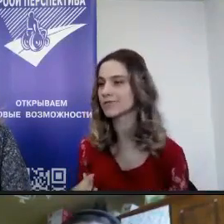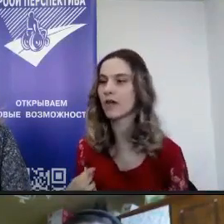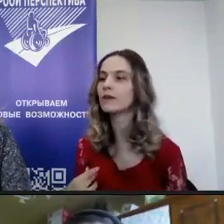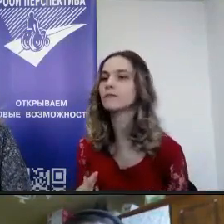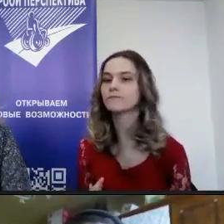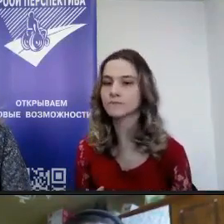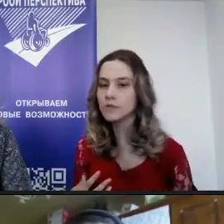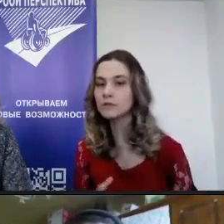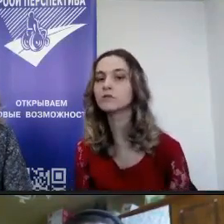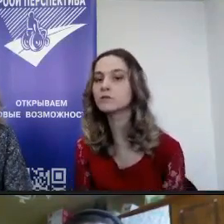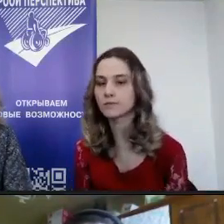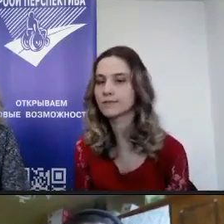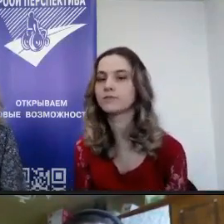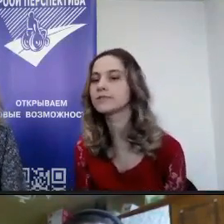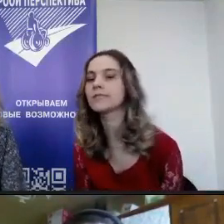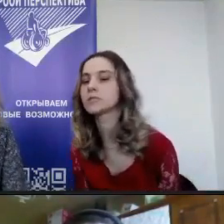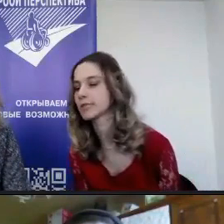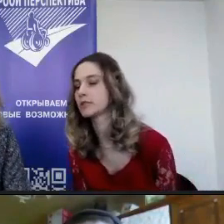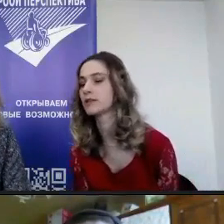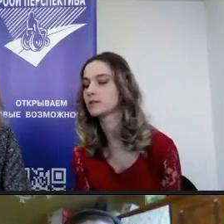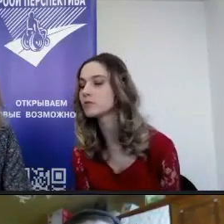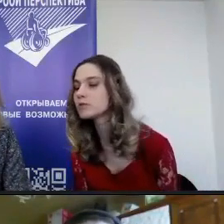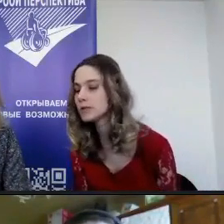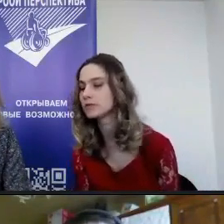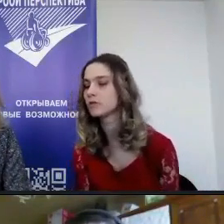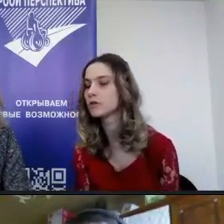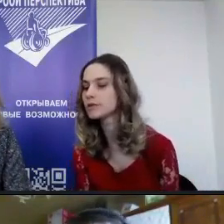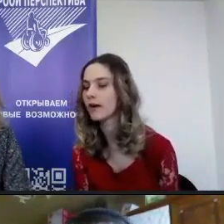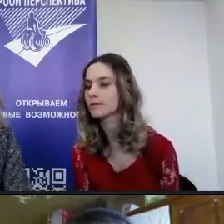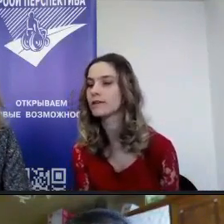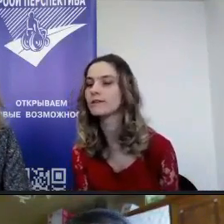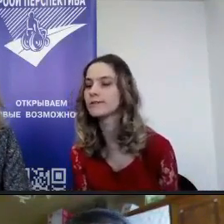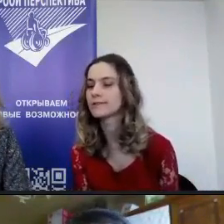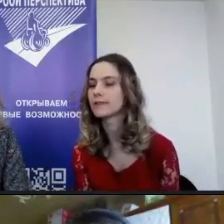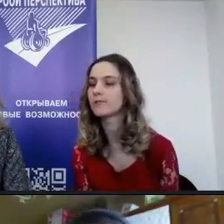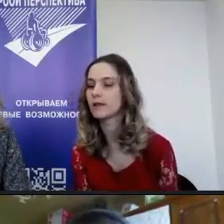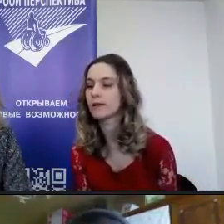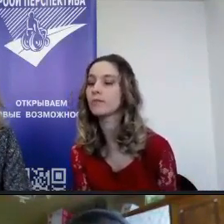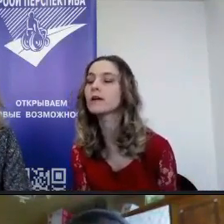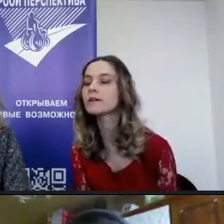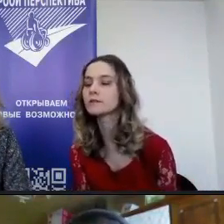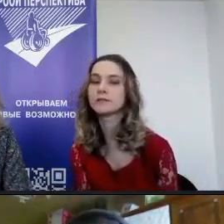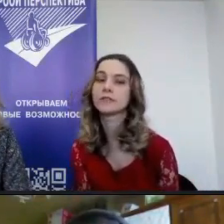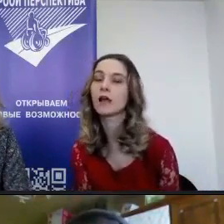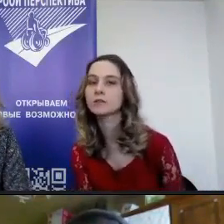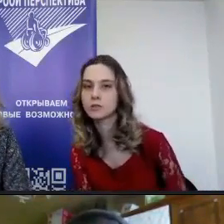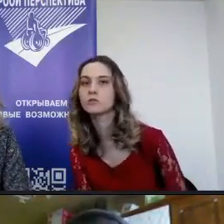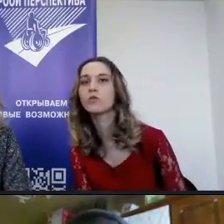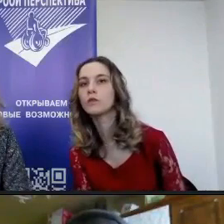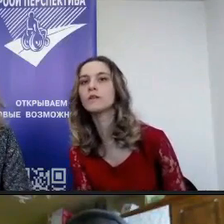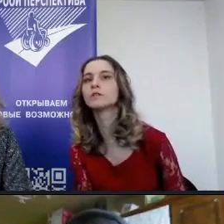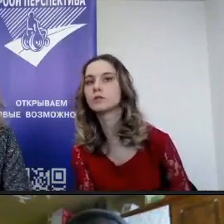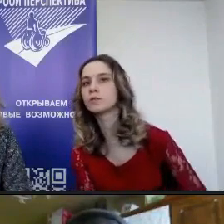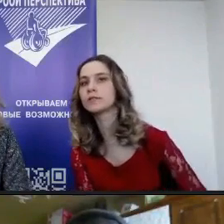это связано, ну, там, с физической доступностью, но никак не с гиперопекой, то есть, я